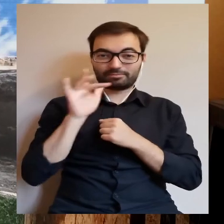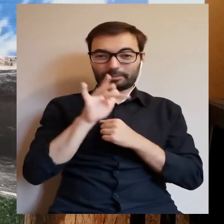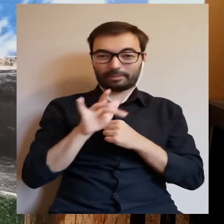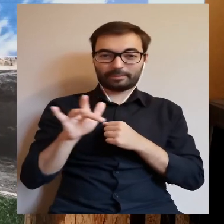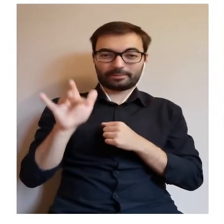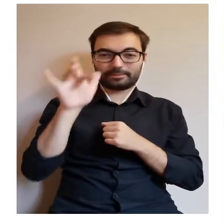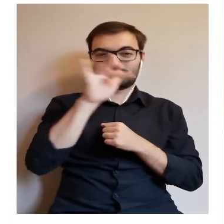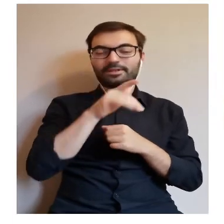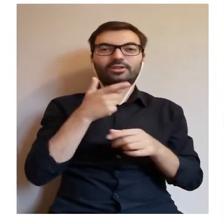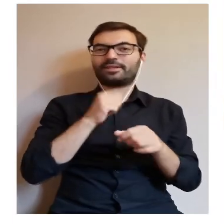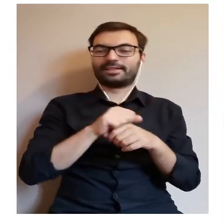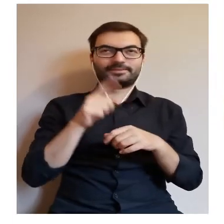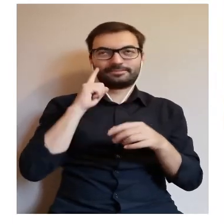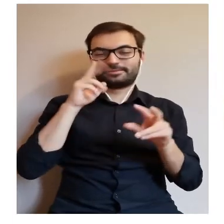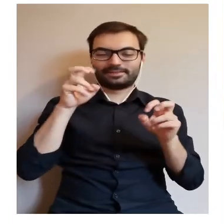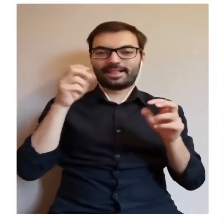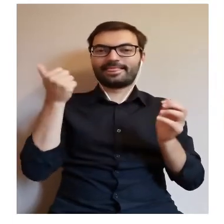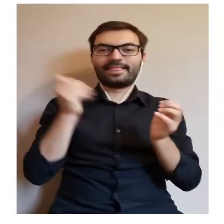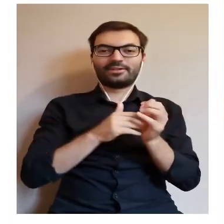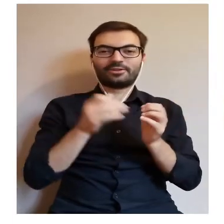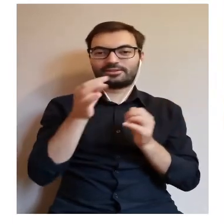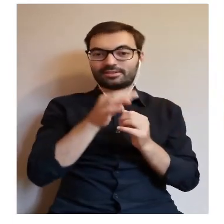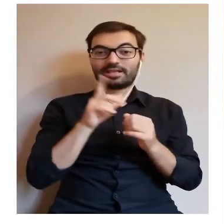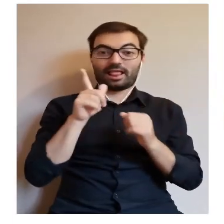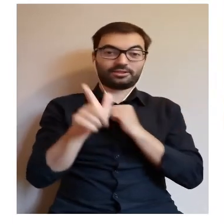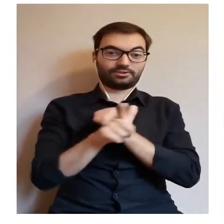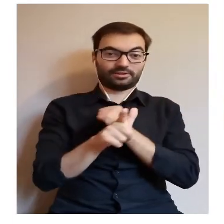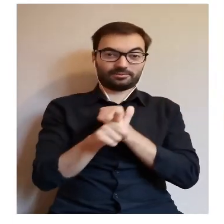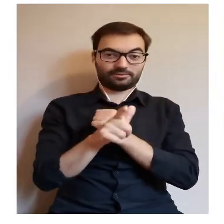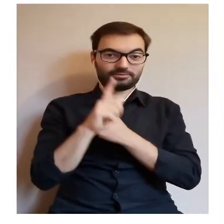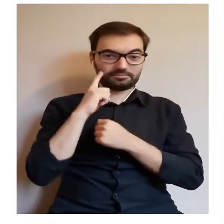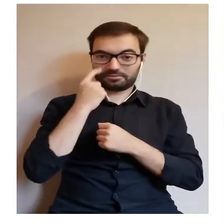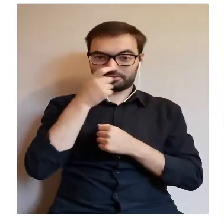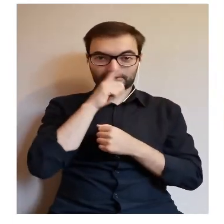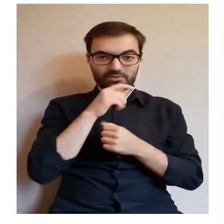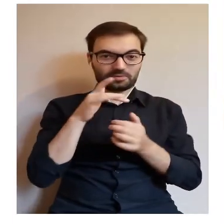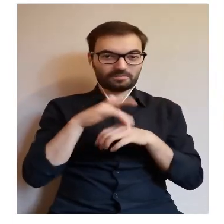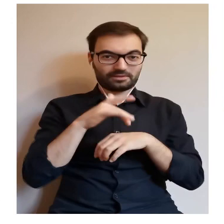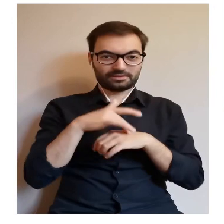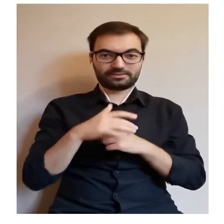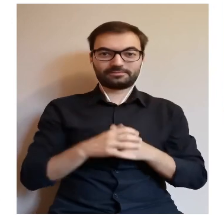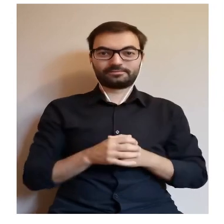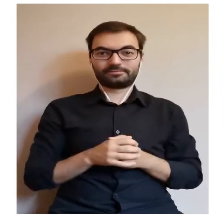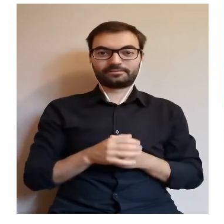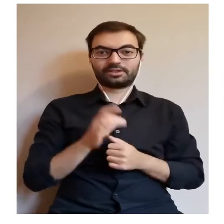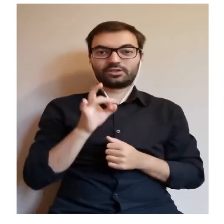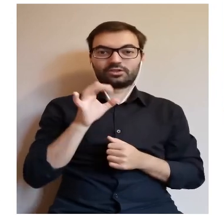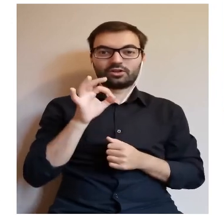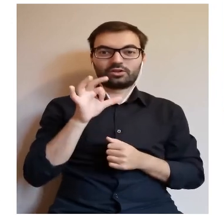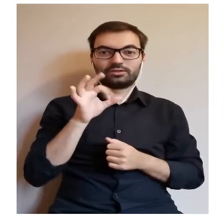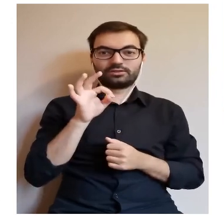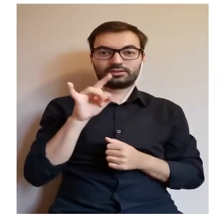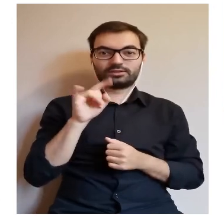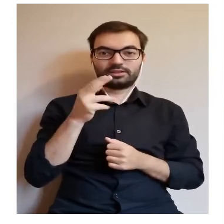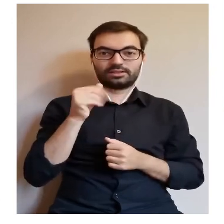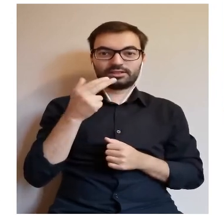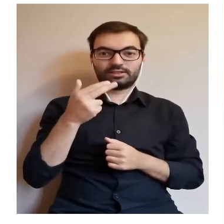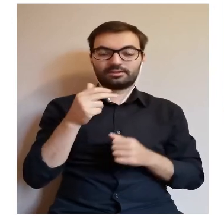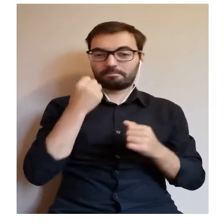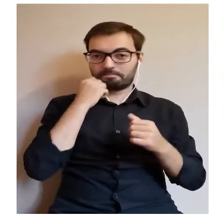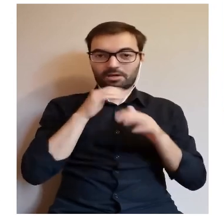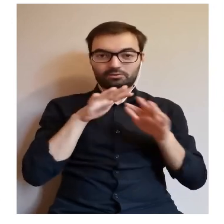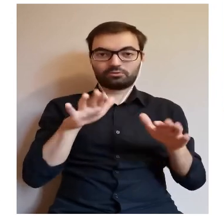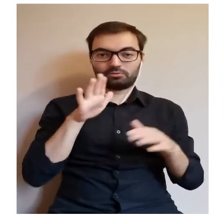czyli może nie jest to kraj na tysiąca jezior, ale 70 to naprawdę też nie bylo co. W samym Gostyninie jest ich